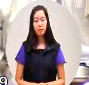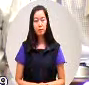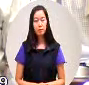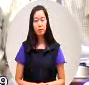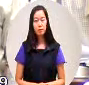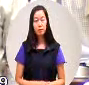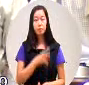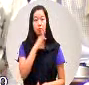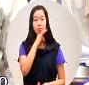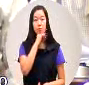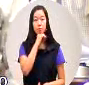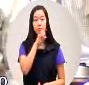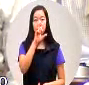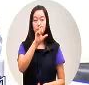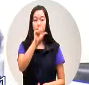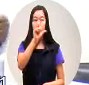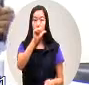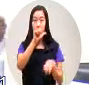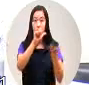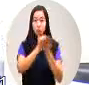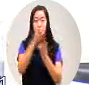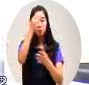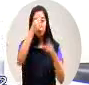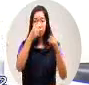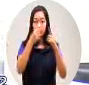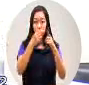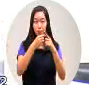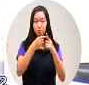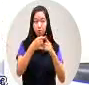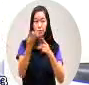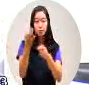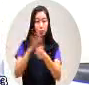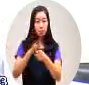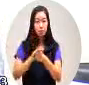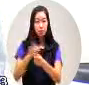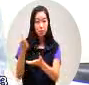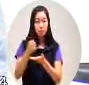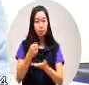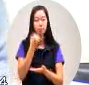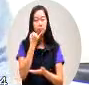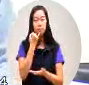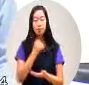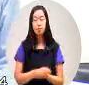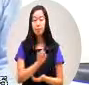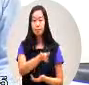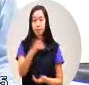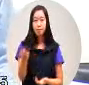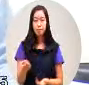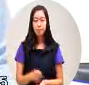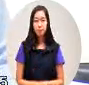就是65岁就有老人津贴可以零好 谢谢那么再过来